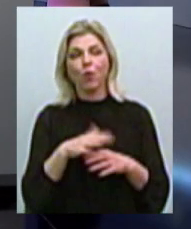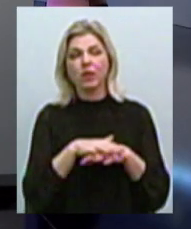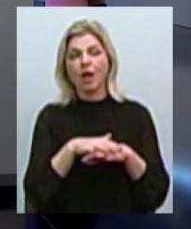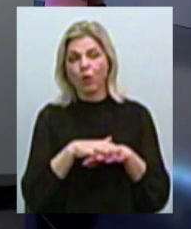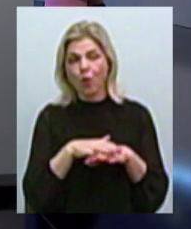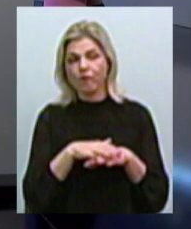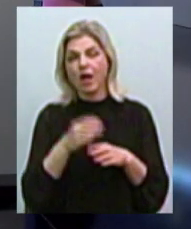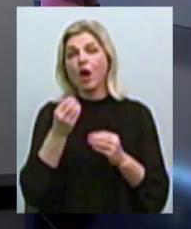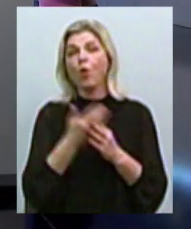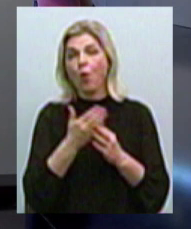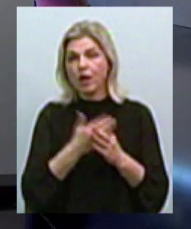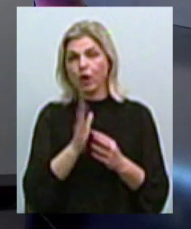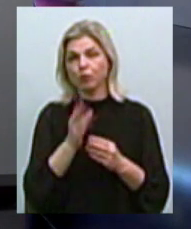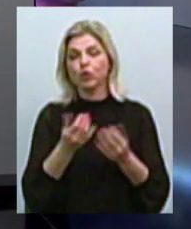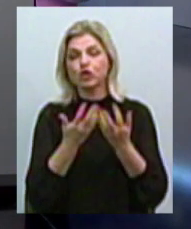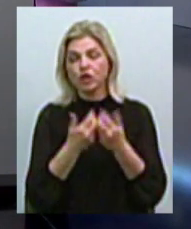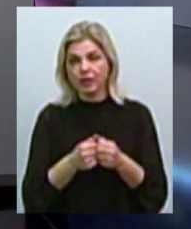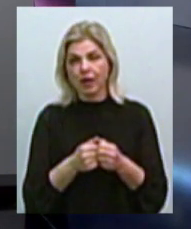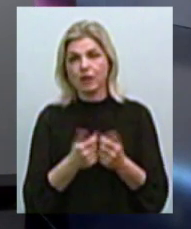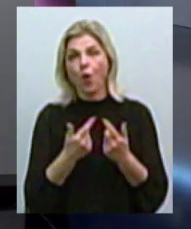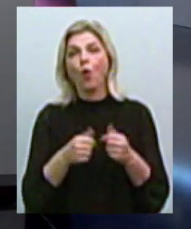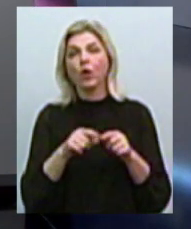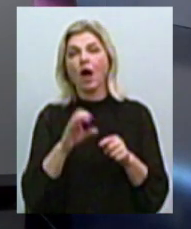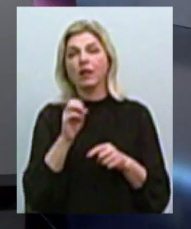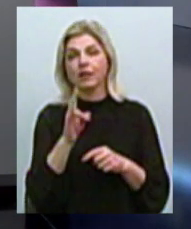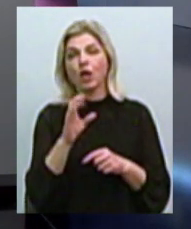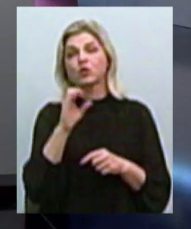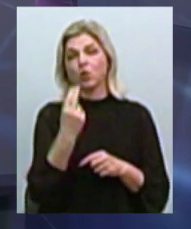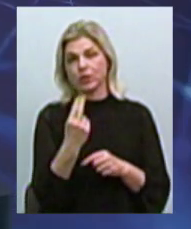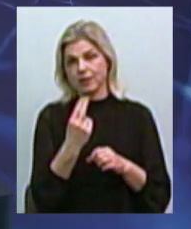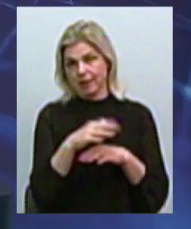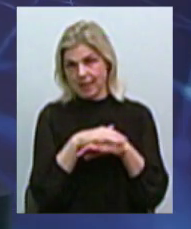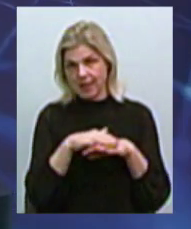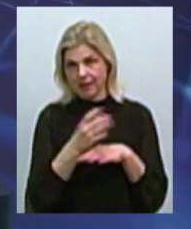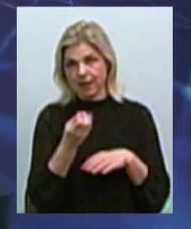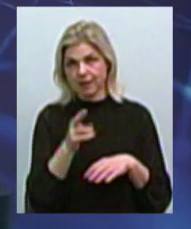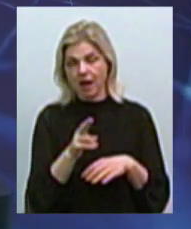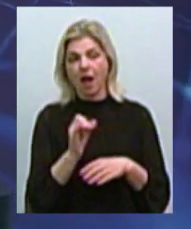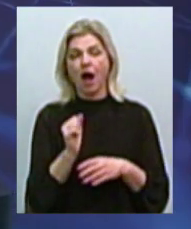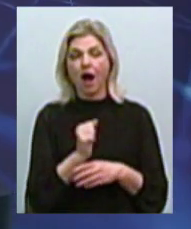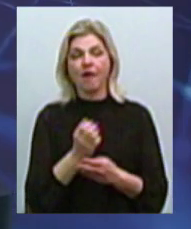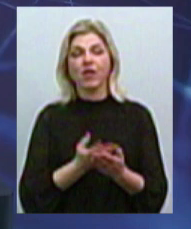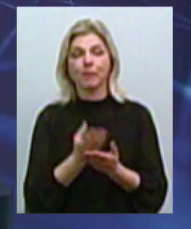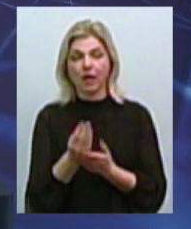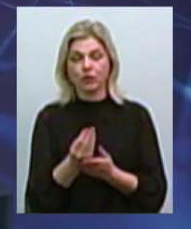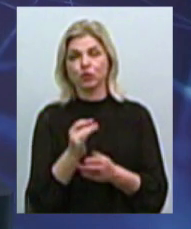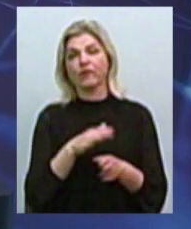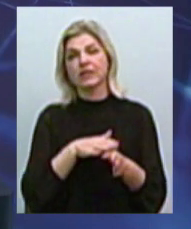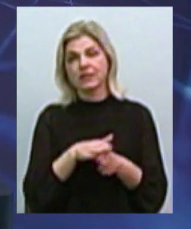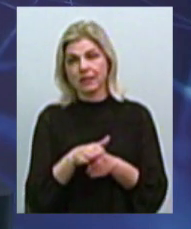пільгу органи соціального захисту населення. Виплачувати і здійснювати